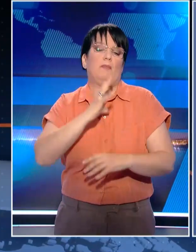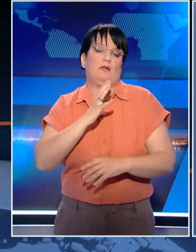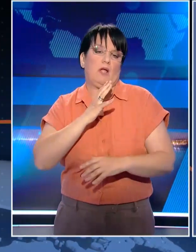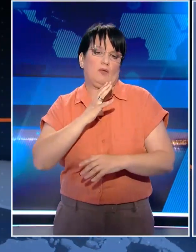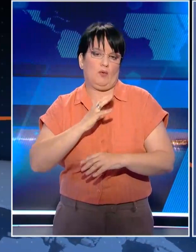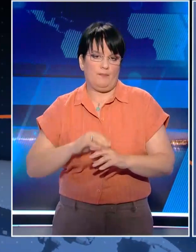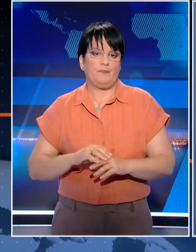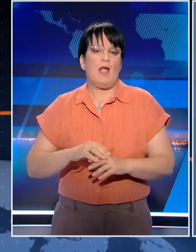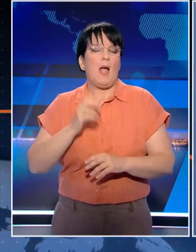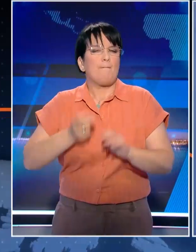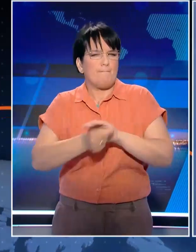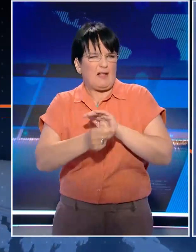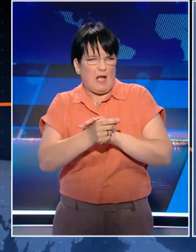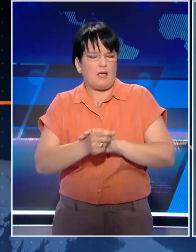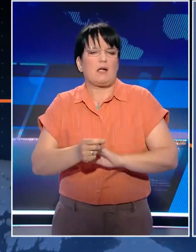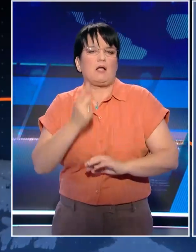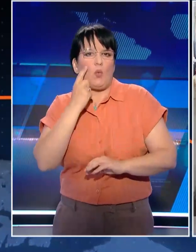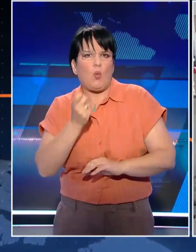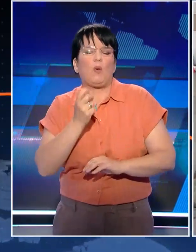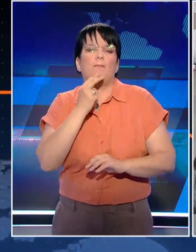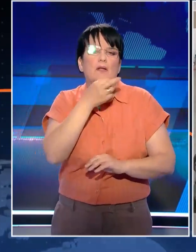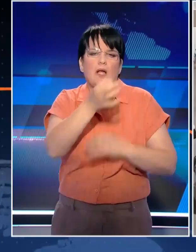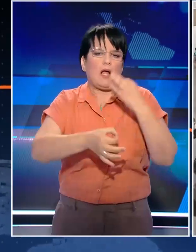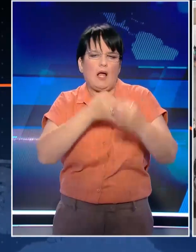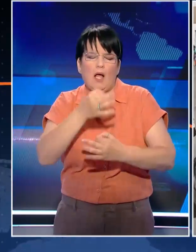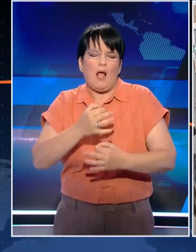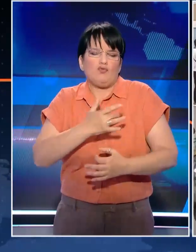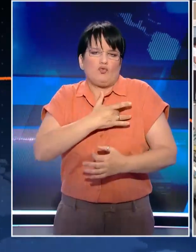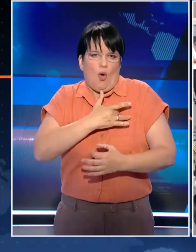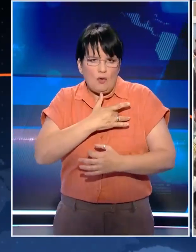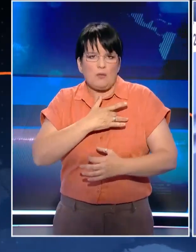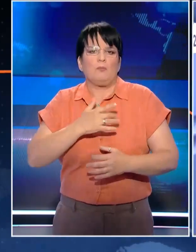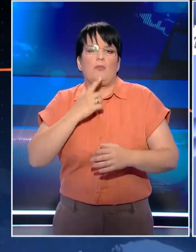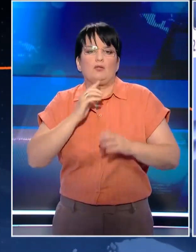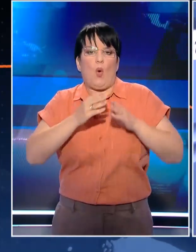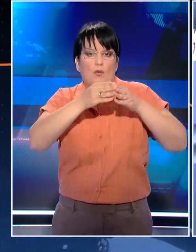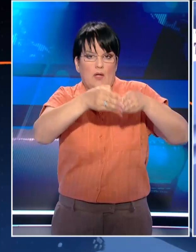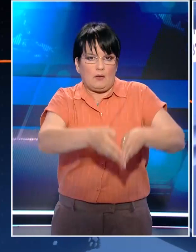Οι μαρτυρίες των μεταναστών που διασώθηκαν κόβουν την ανάσα. Τη στιγμή της ανατροπής επικράτησε πάνικος.